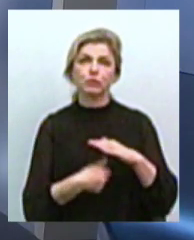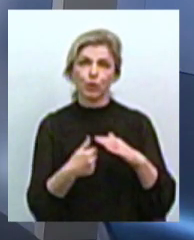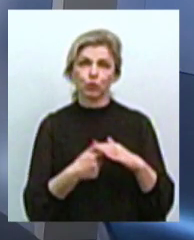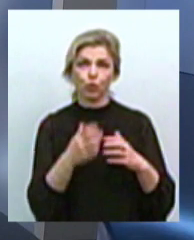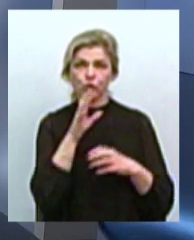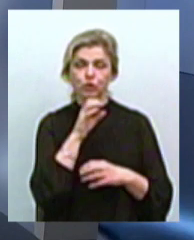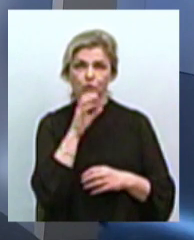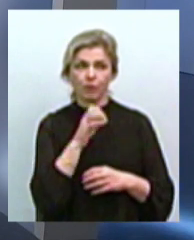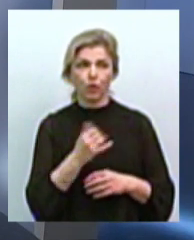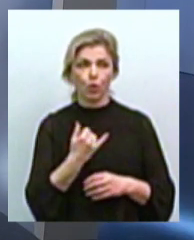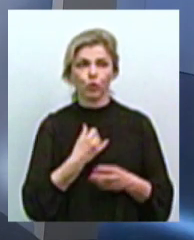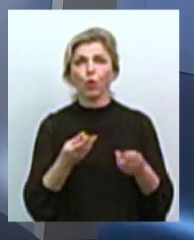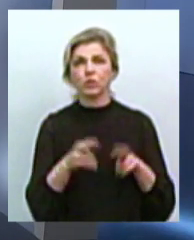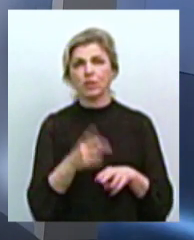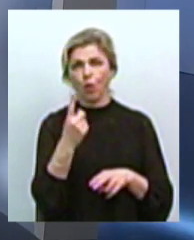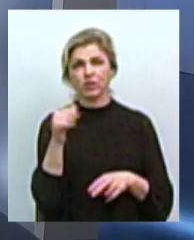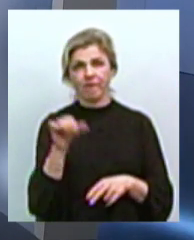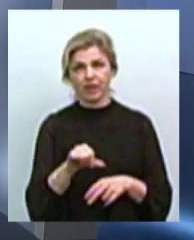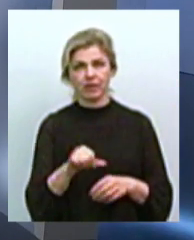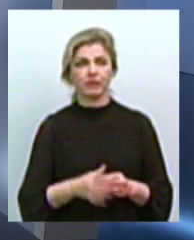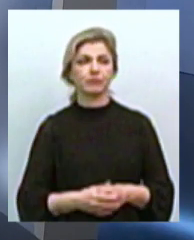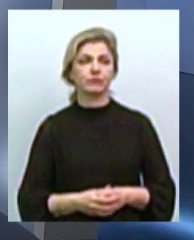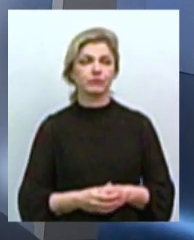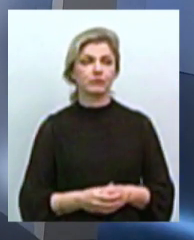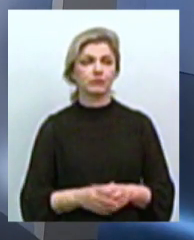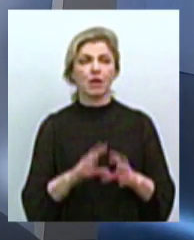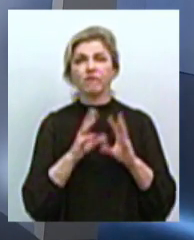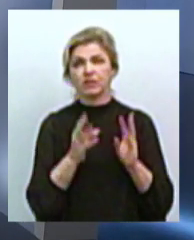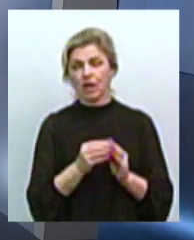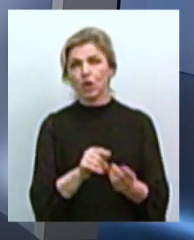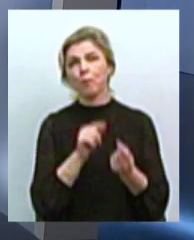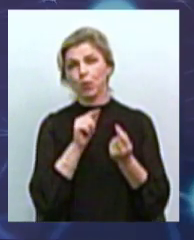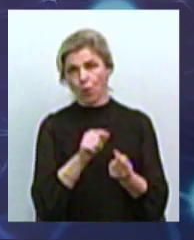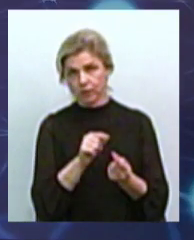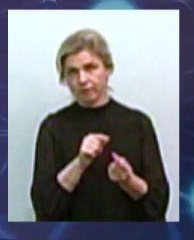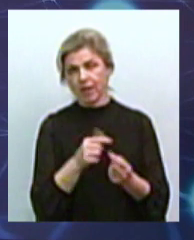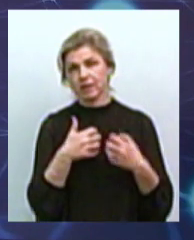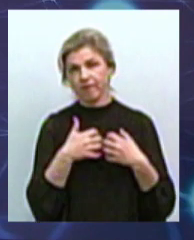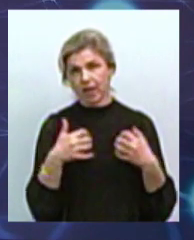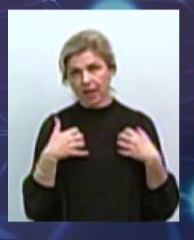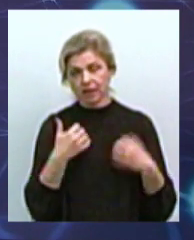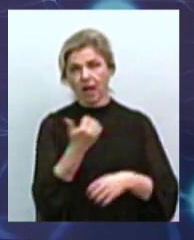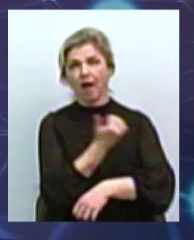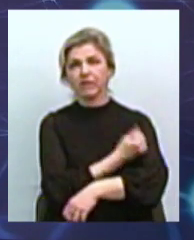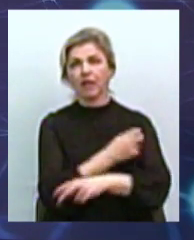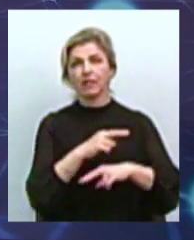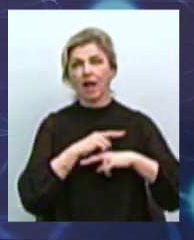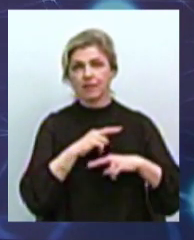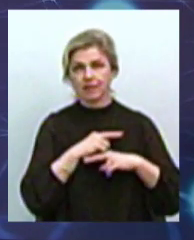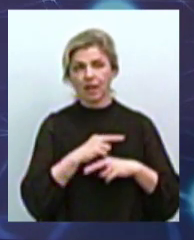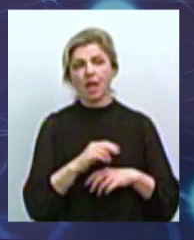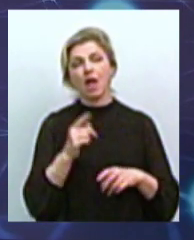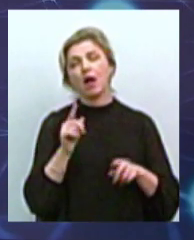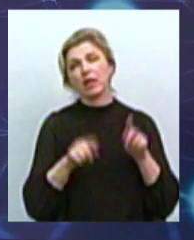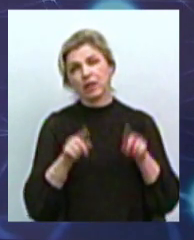У нас залишилась одна хвилина. Ми взагалі проти евтаназії тварин. В єдиних випадках, її